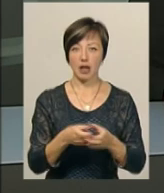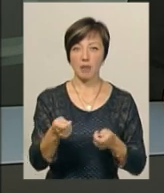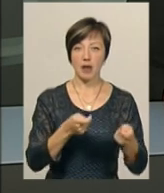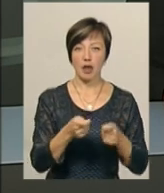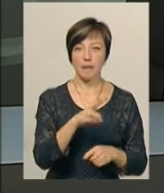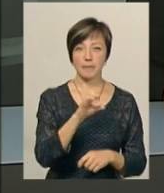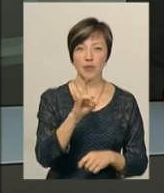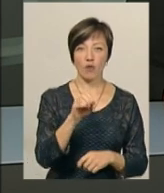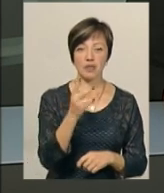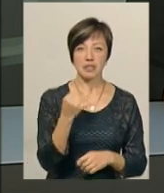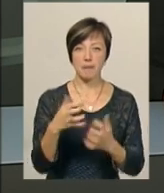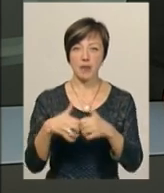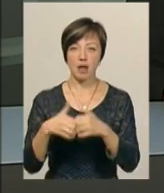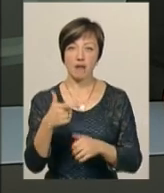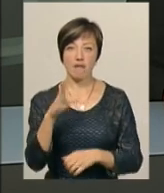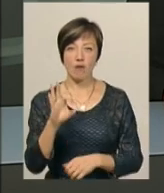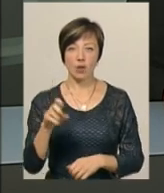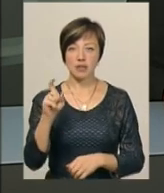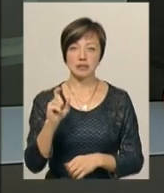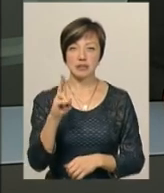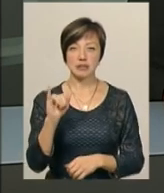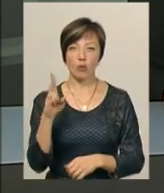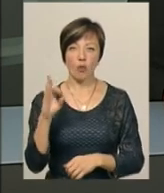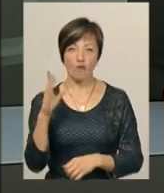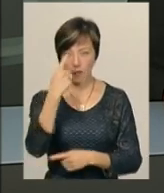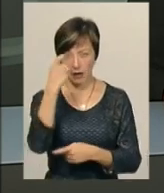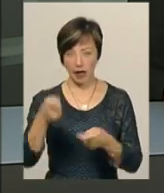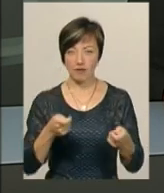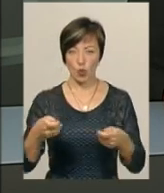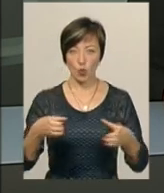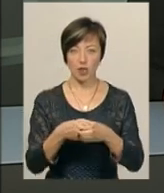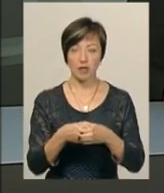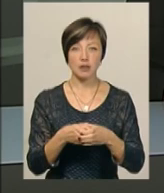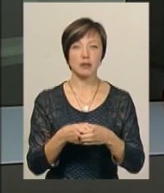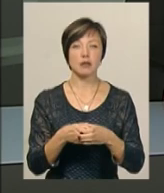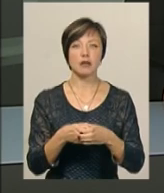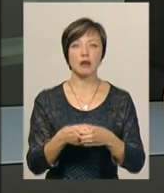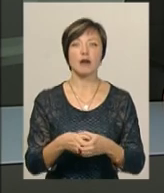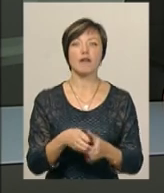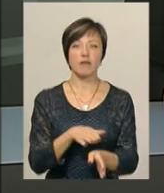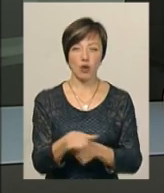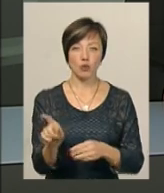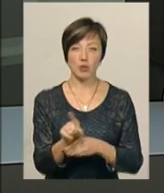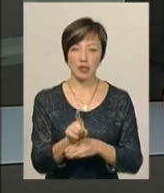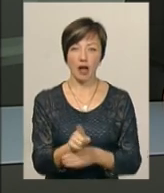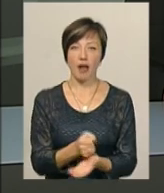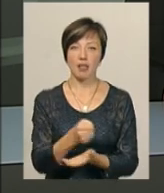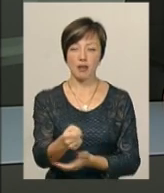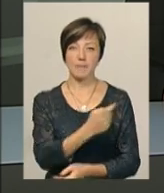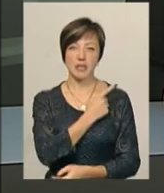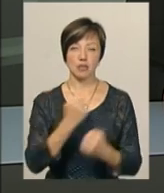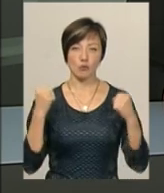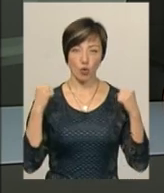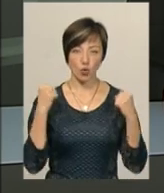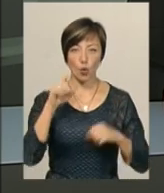Міровіцький та механік Володимир Гвоздіков повідомляє керівника авіамодельного гуртка Геннадій Соколов, виконали нормативи кандидатів у